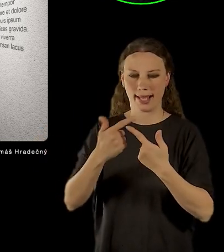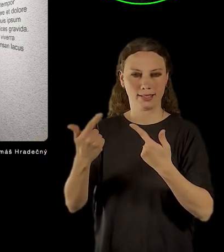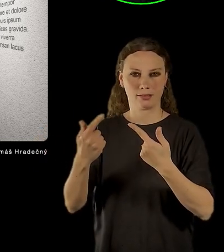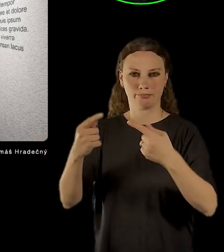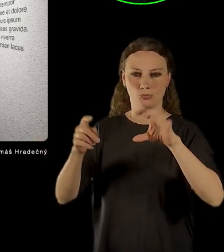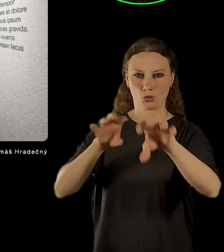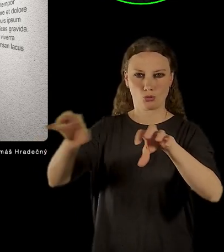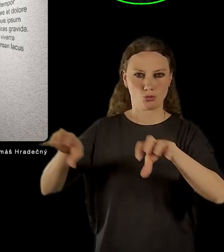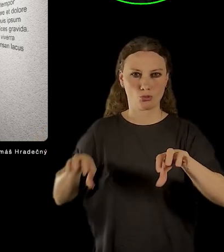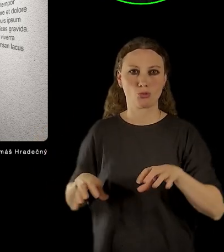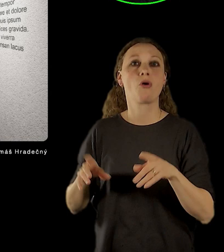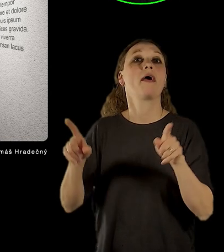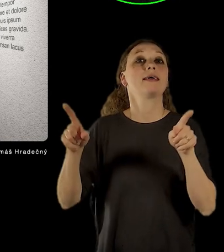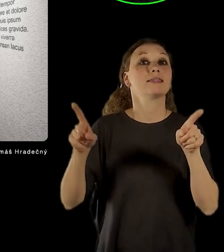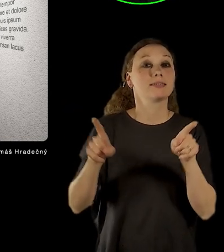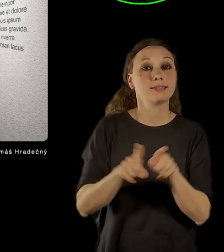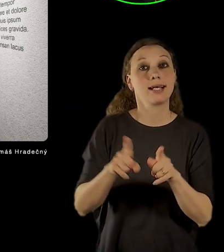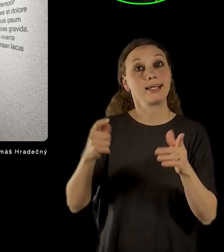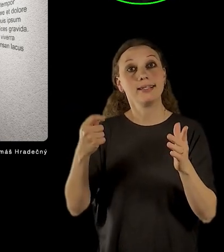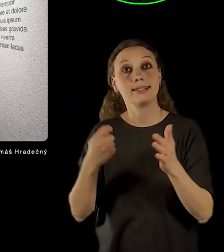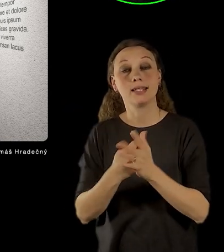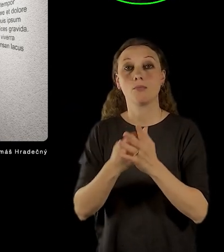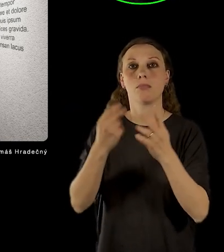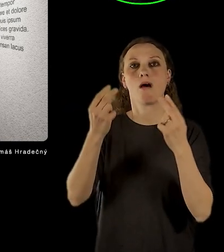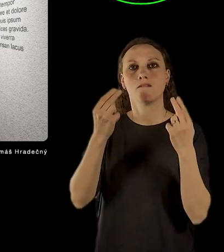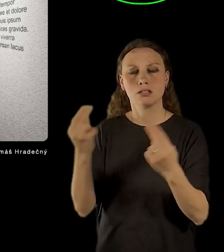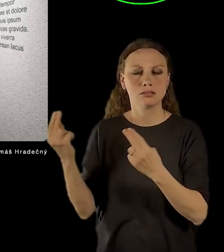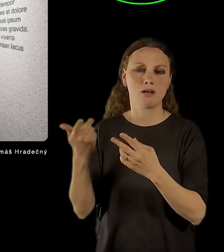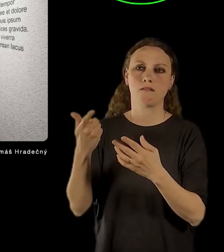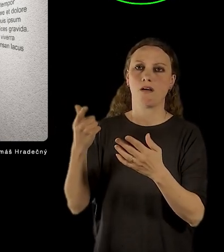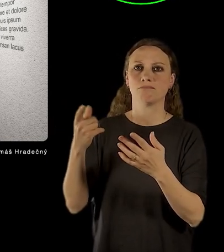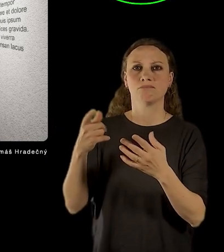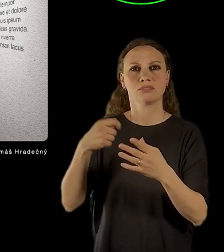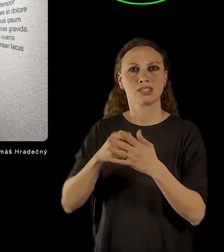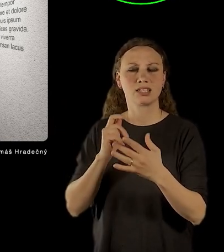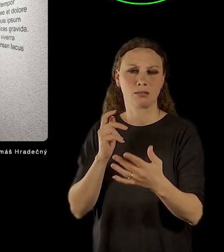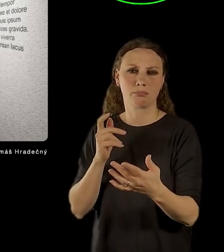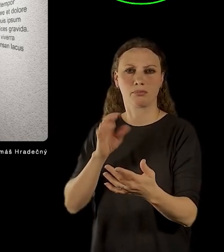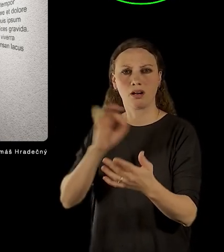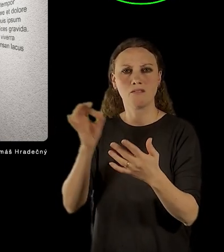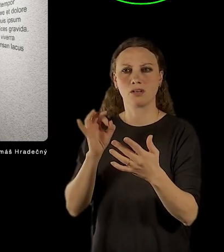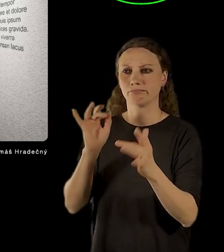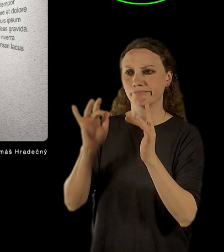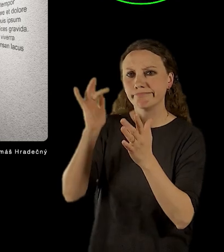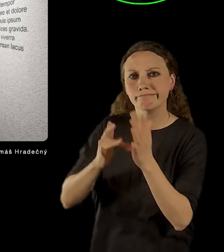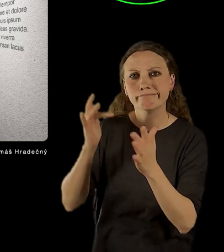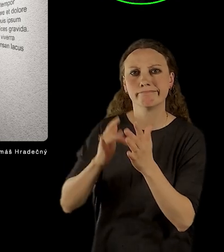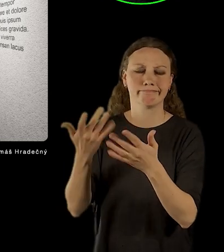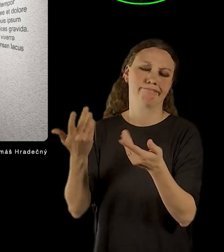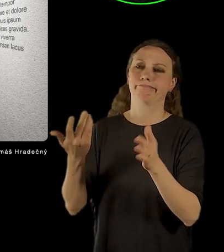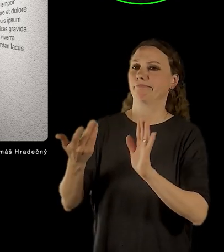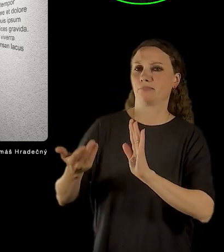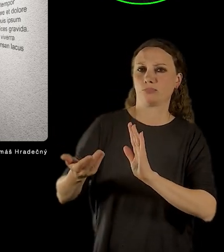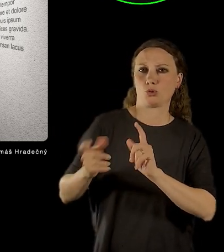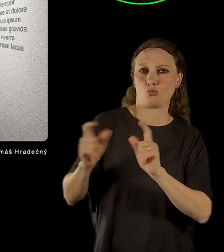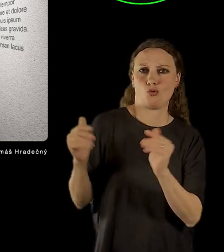interaktivní expozici, kde budou multimédia a tak dále, protože ten prostor je